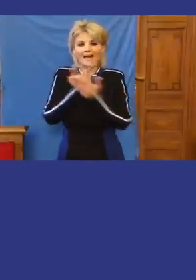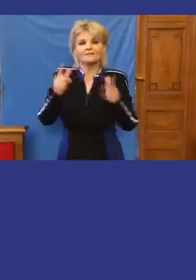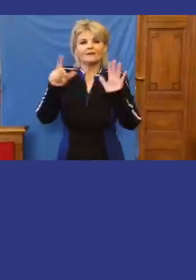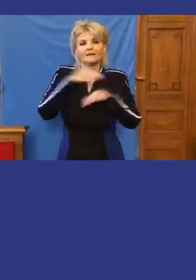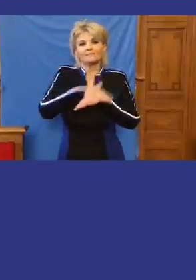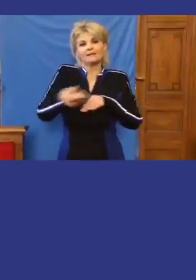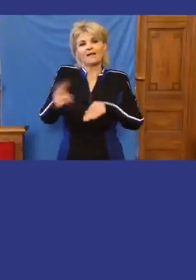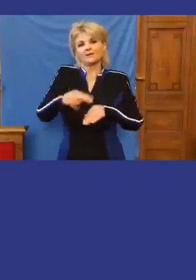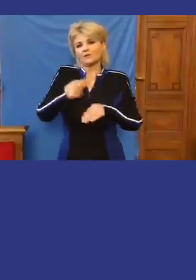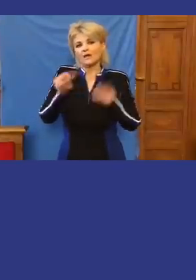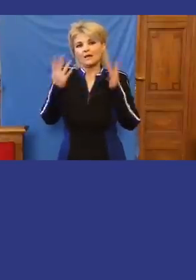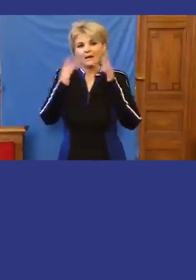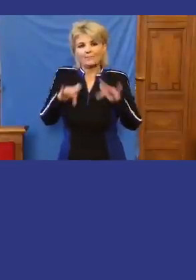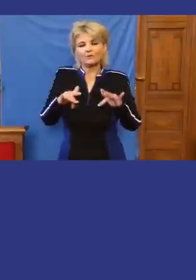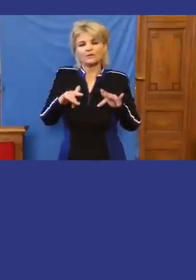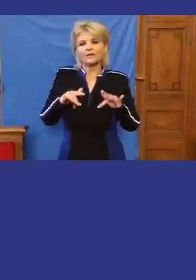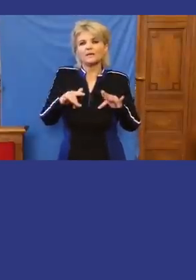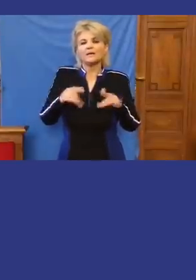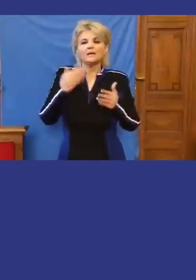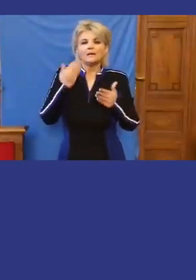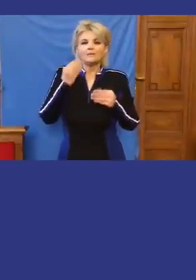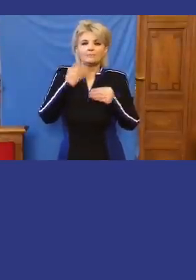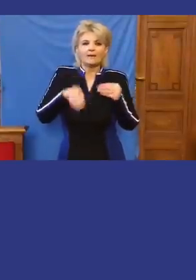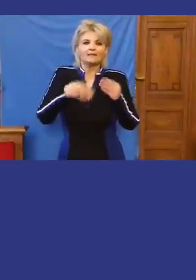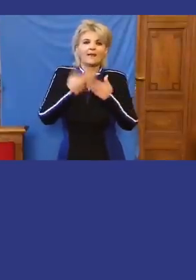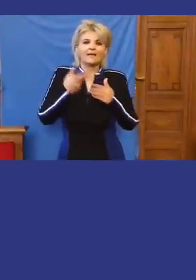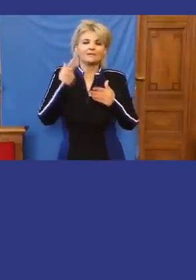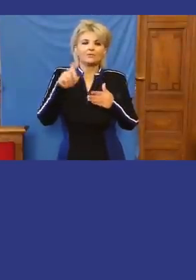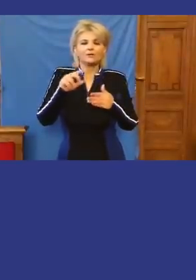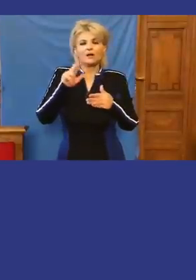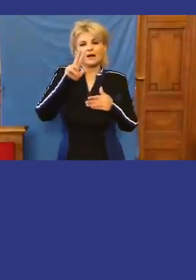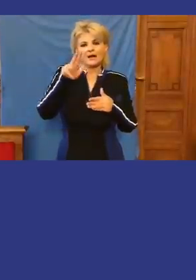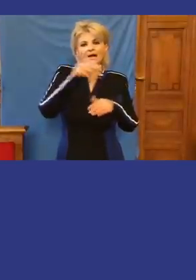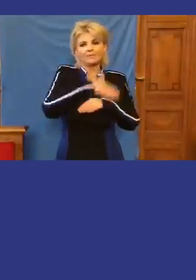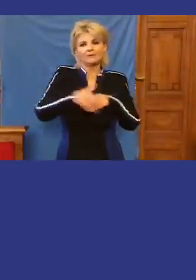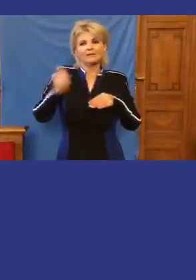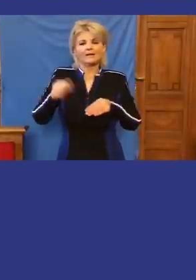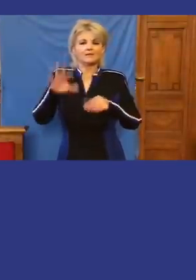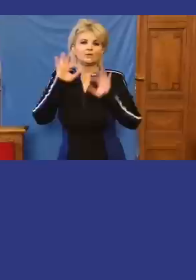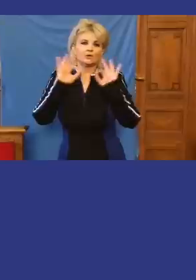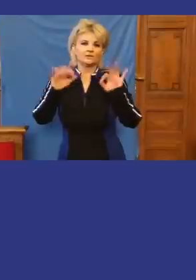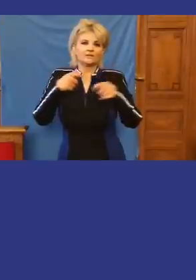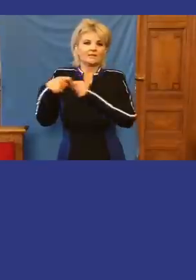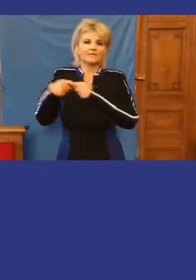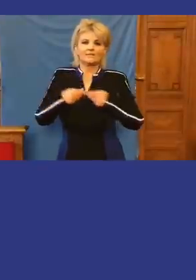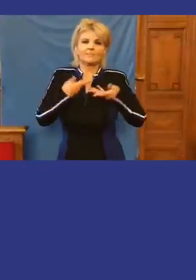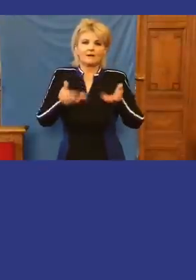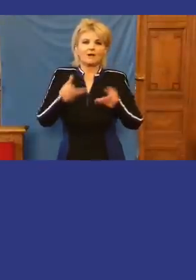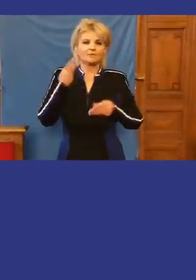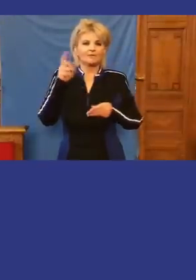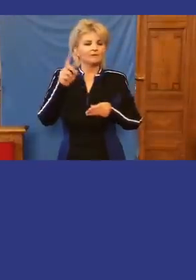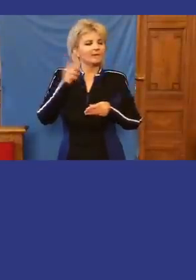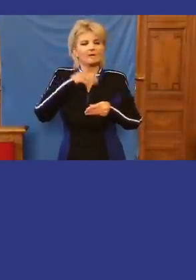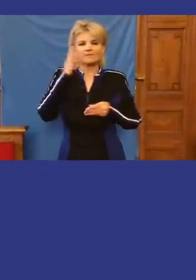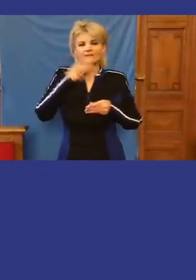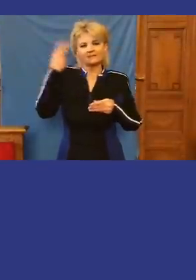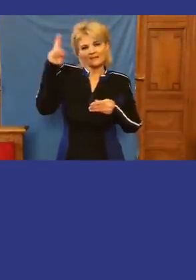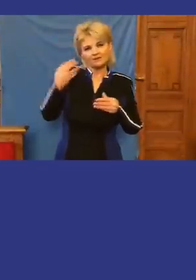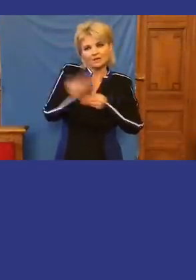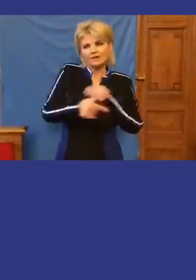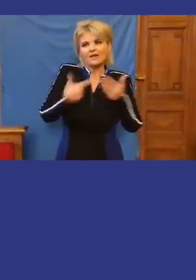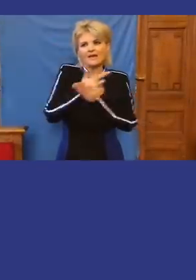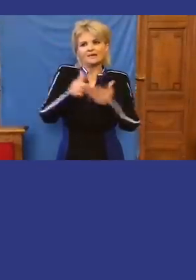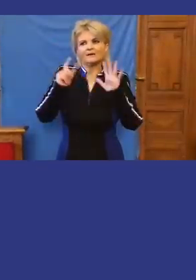milliárdról lemondani a Magyar Államnak azért, mert lett volna 3 milliárd, amit jótékonysági szervezetek megkaptak volna, de nem a Fidesz kijelölés alapján. 77